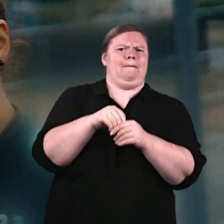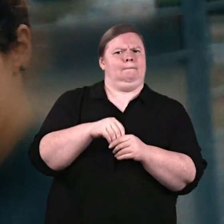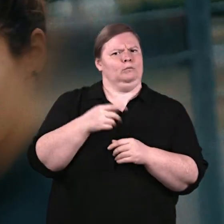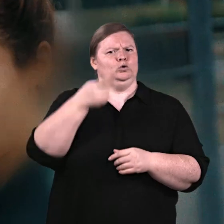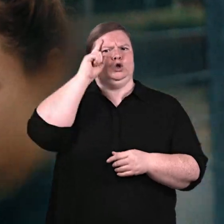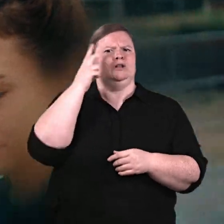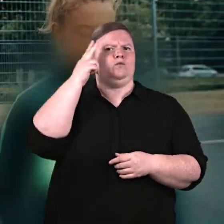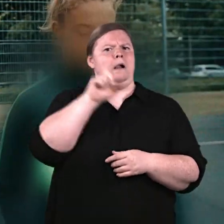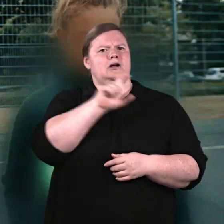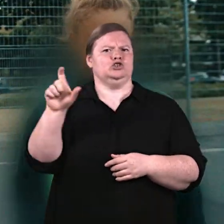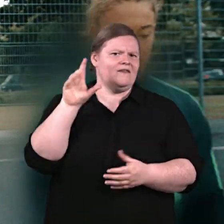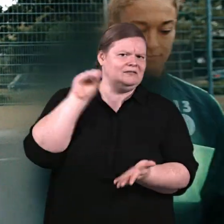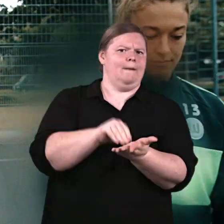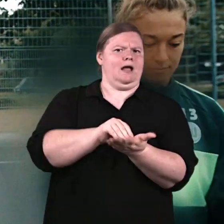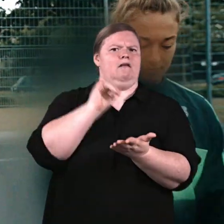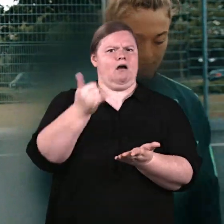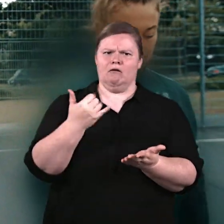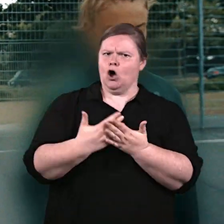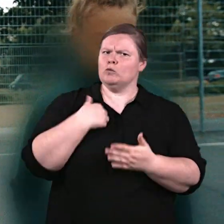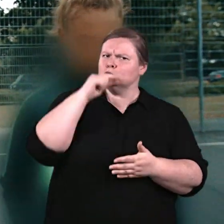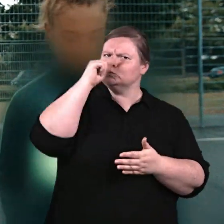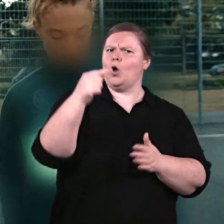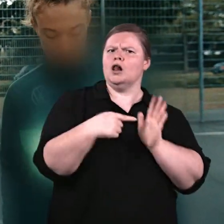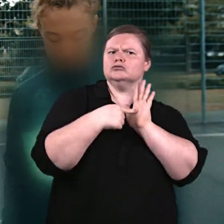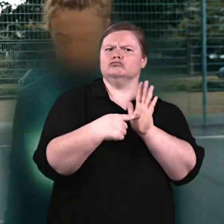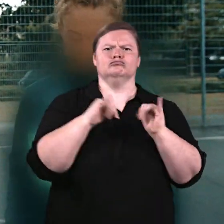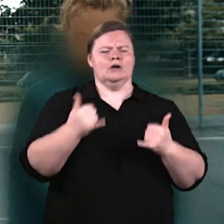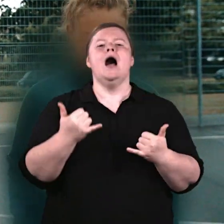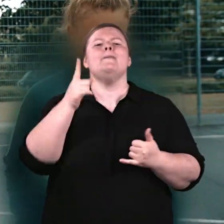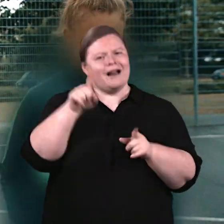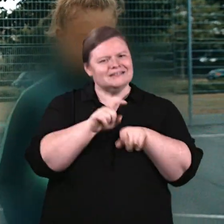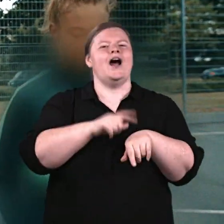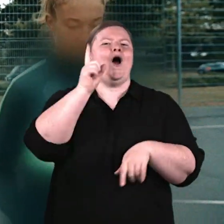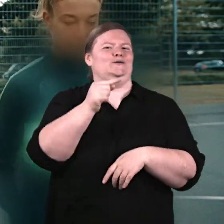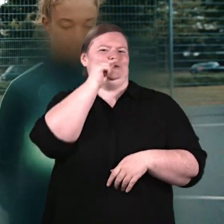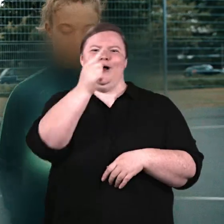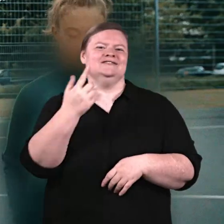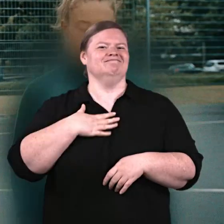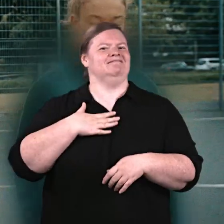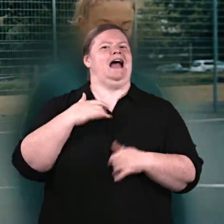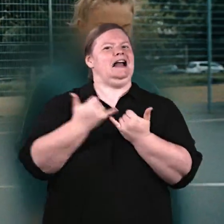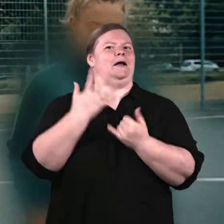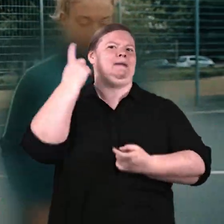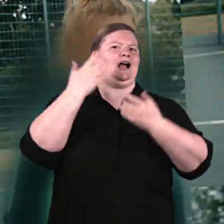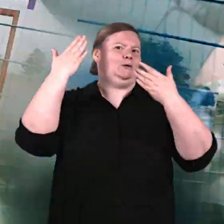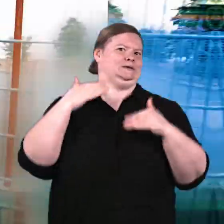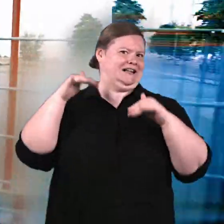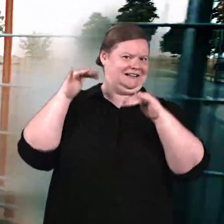Nationalmannschaft zu sein. Ich bin aber auch stolz darauf, Eltern mit Migrationshintergrund zu haben.